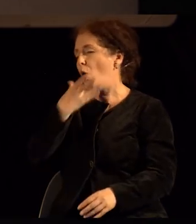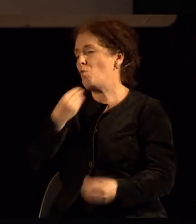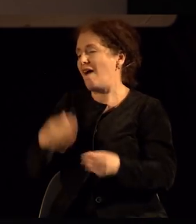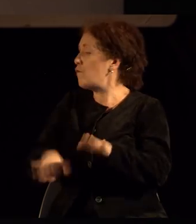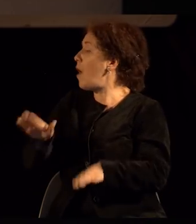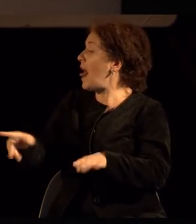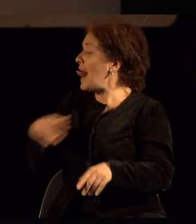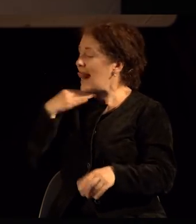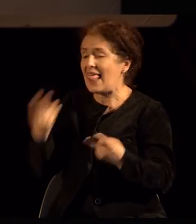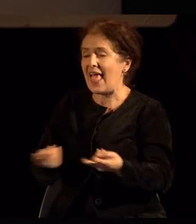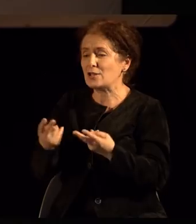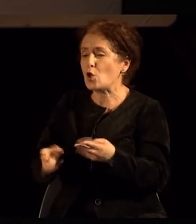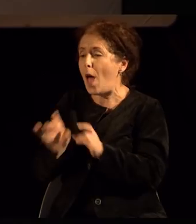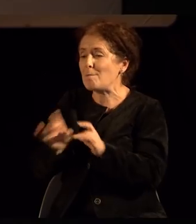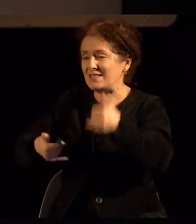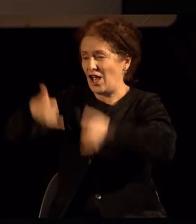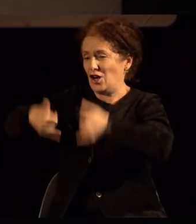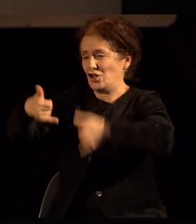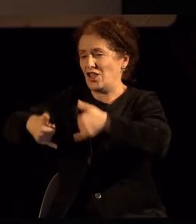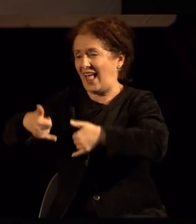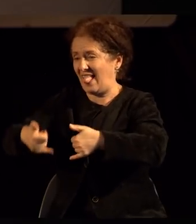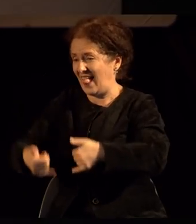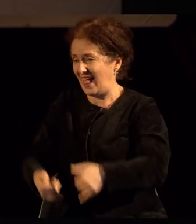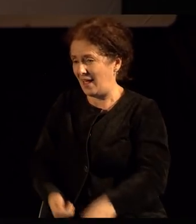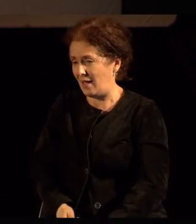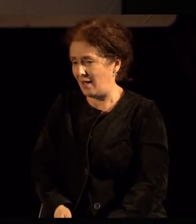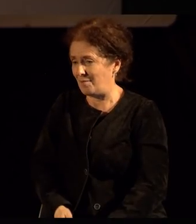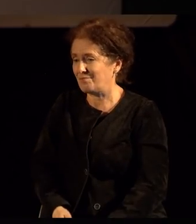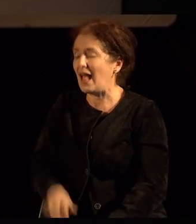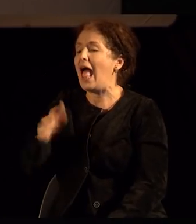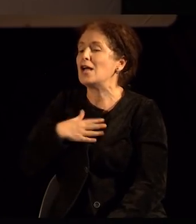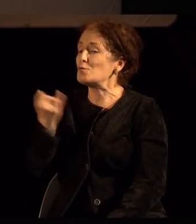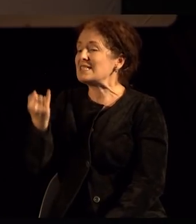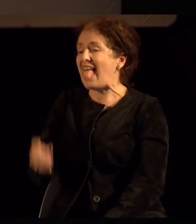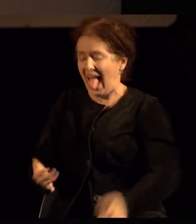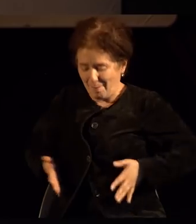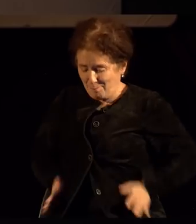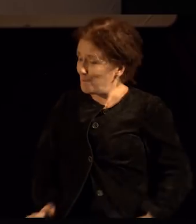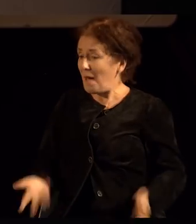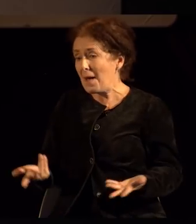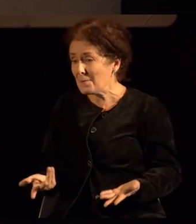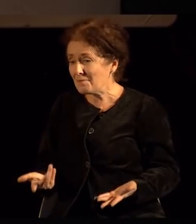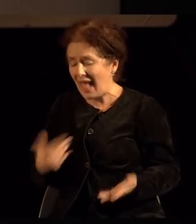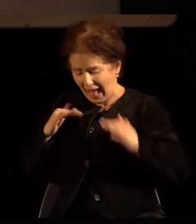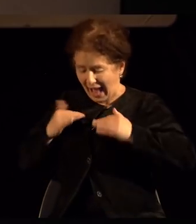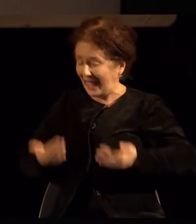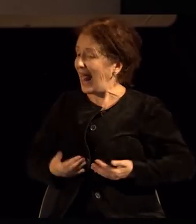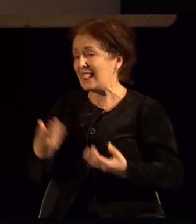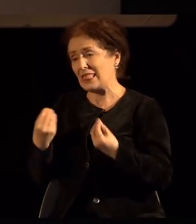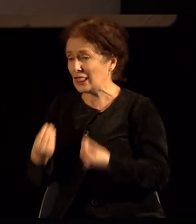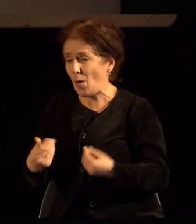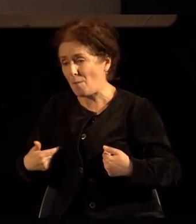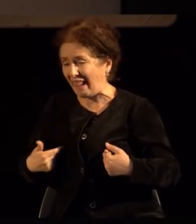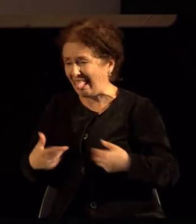по тоа не знам дали дали сум слаба така дали ми се градите окей